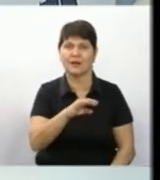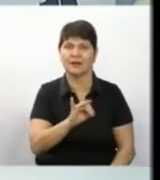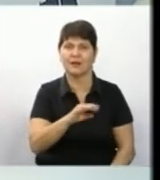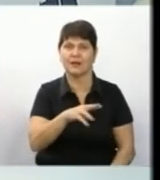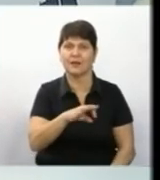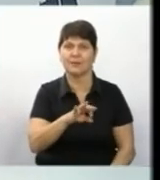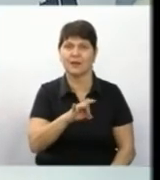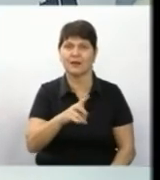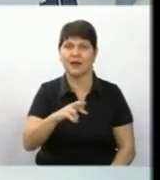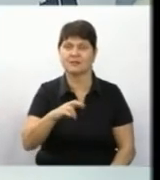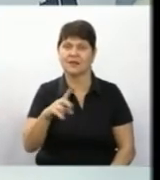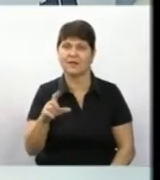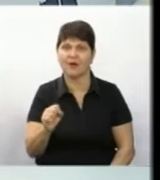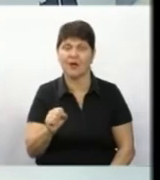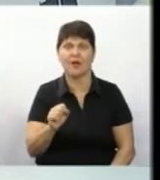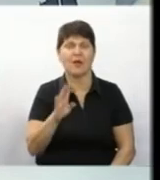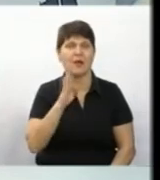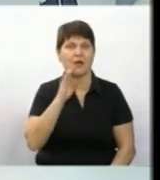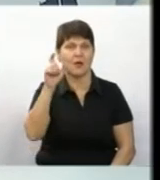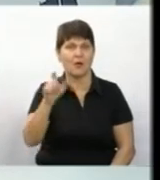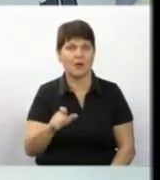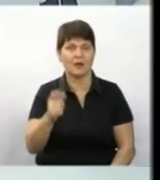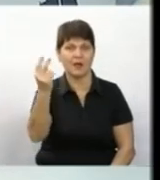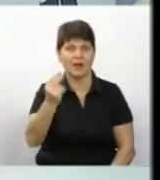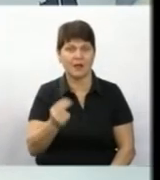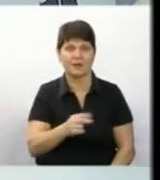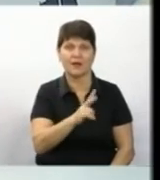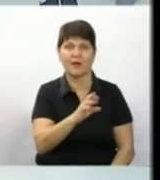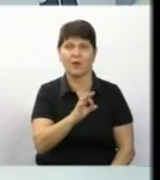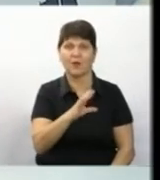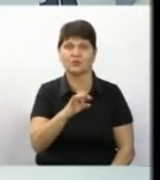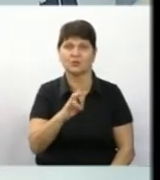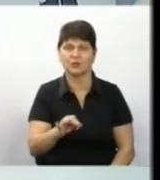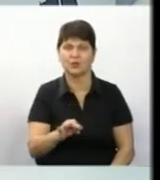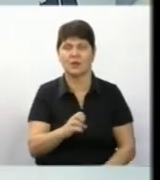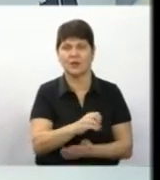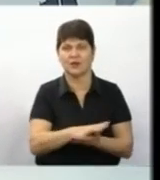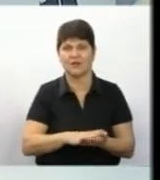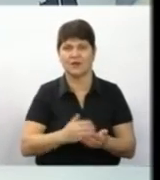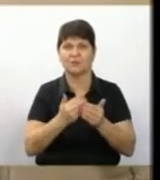«Чарівний світ квітів» вінничанка Олена Костюк. Триватиме виставка до 1 лютого.